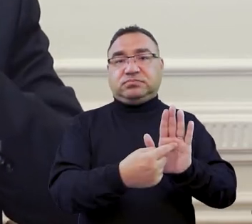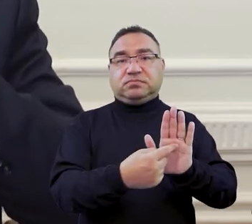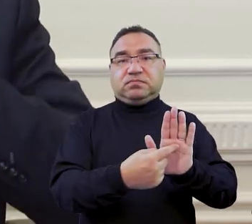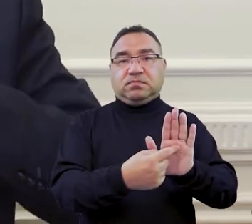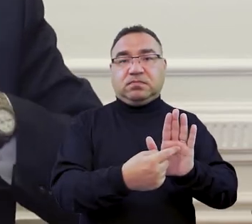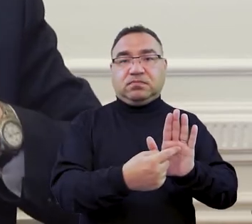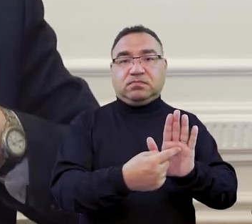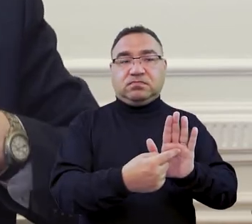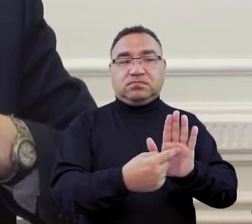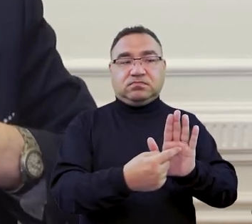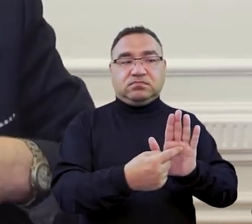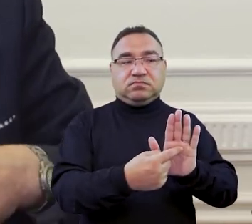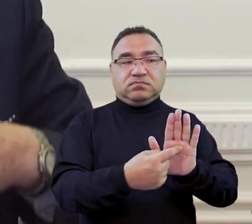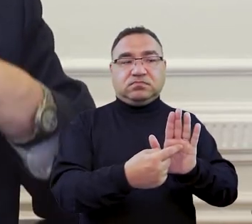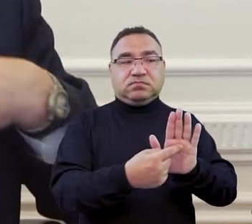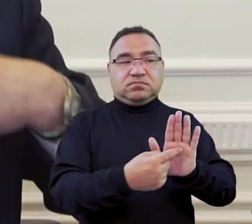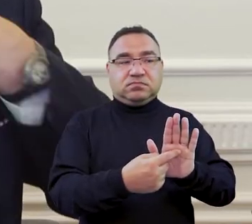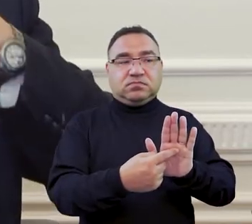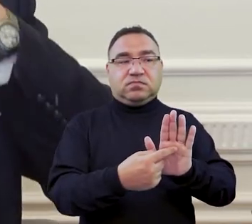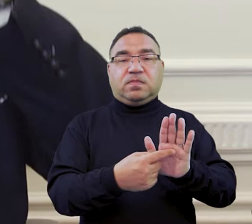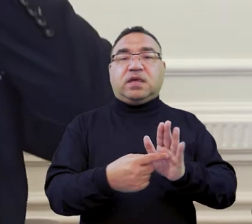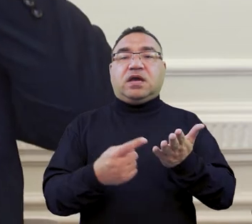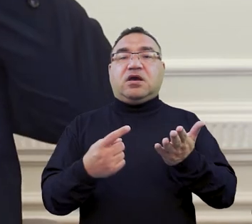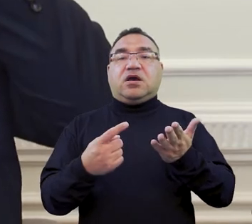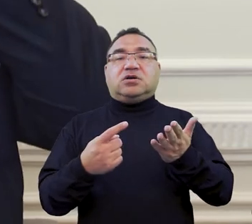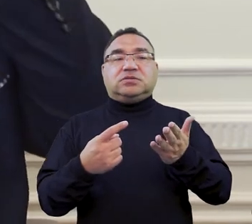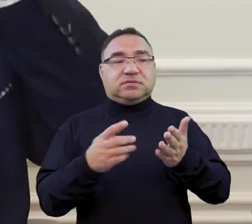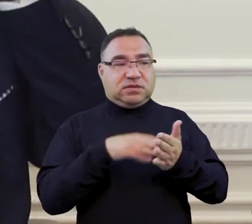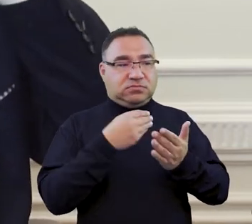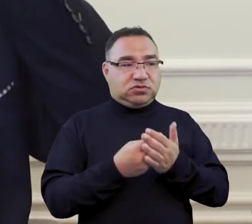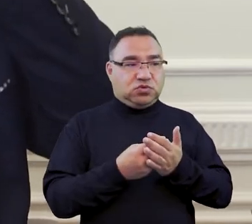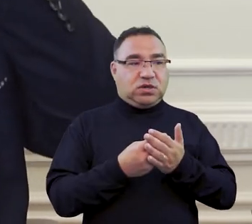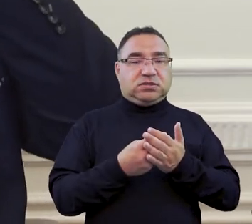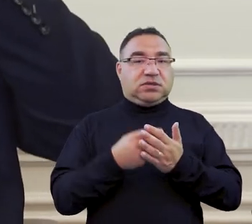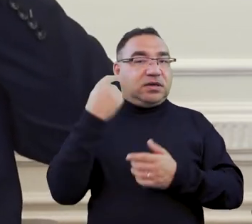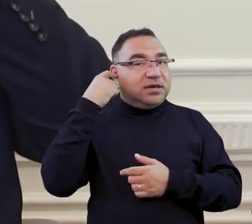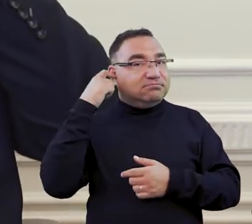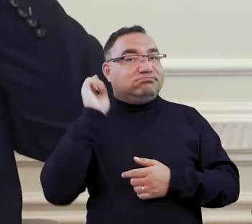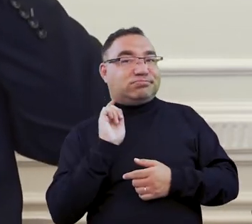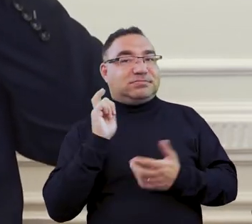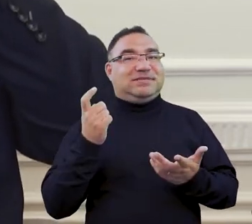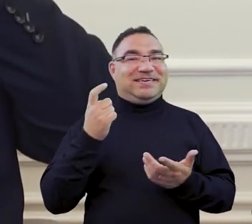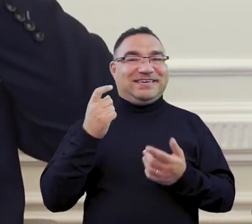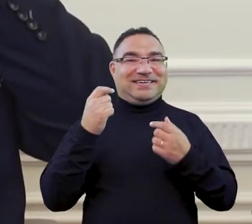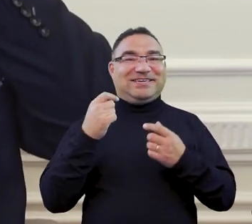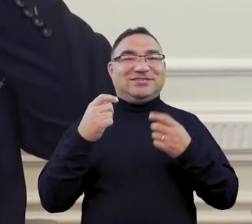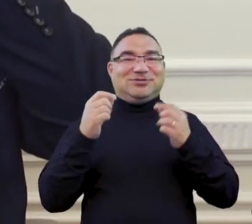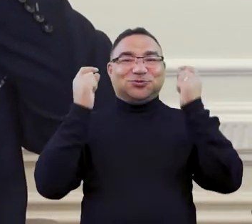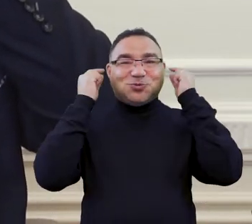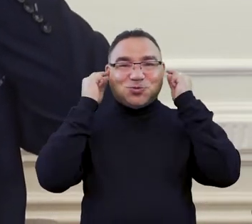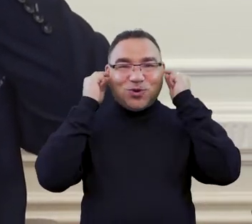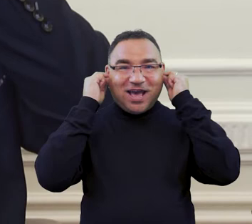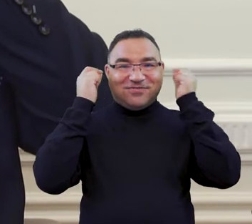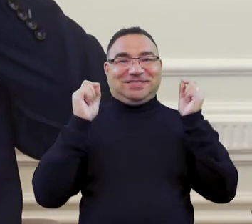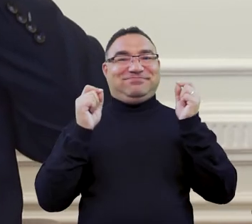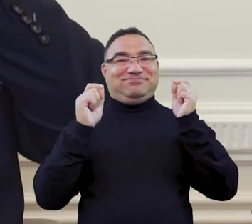widać wyzwanie dla koła naukowego, proszę bardzo, wypadające zwietrznie z uszu słuchawki,